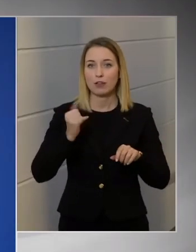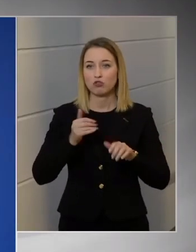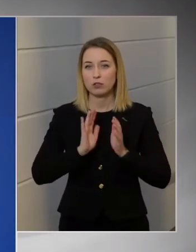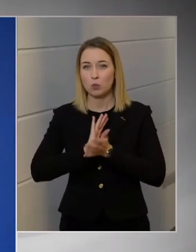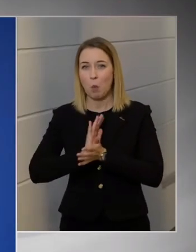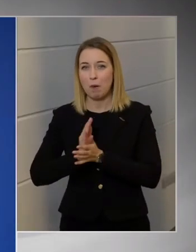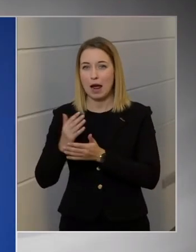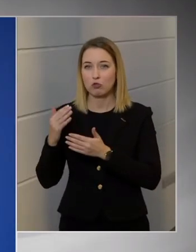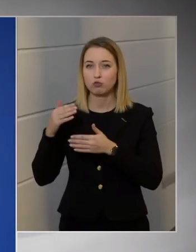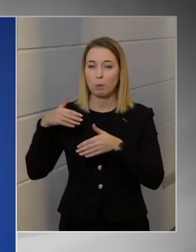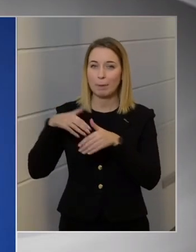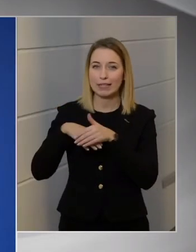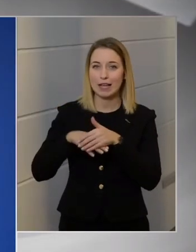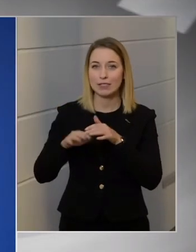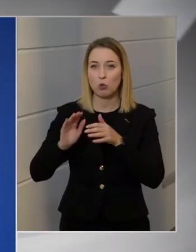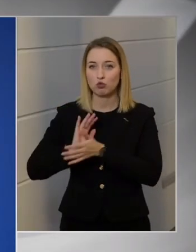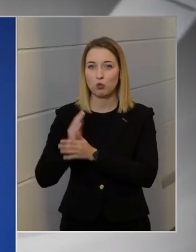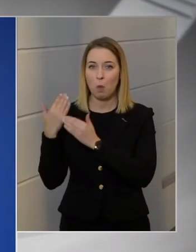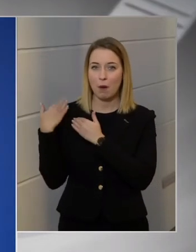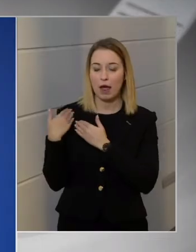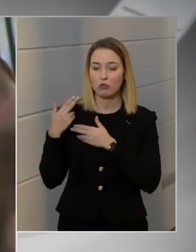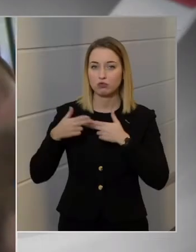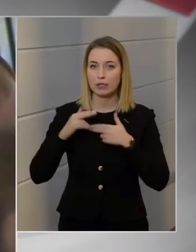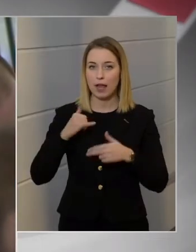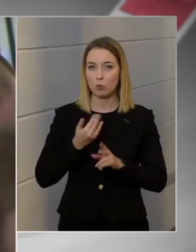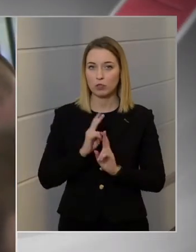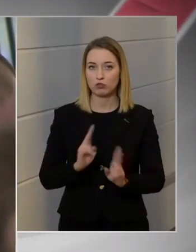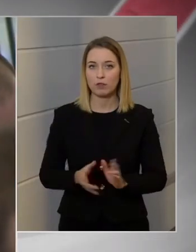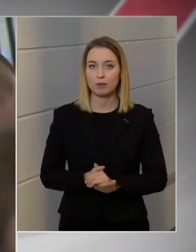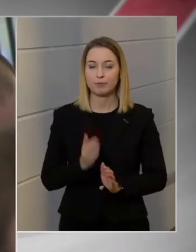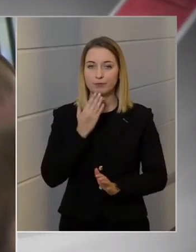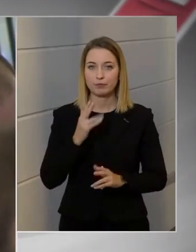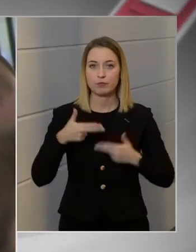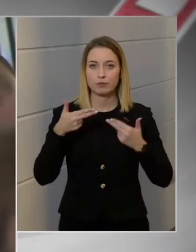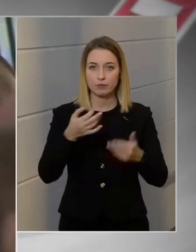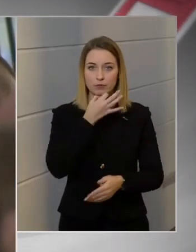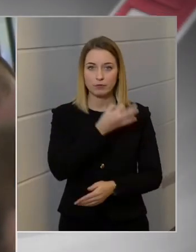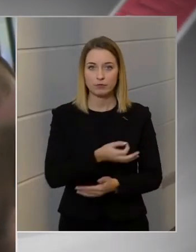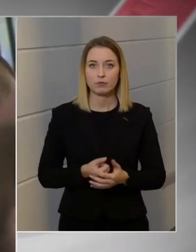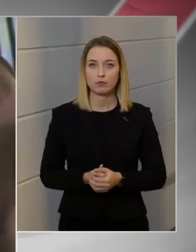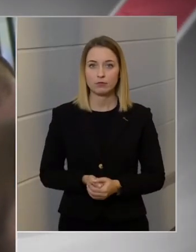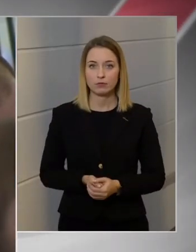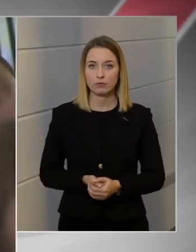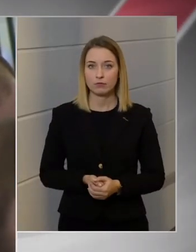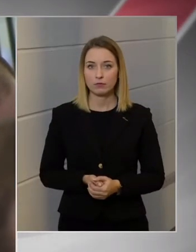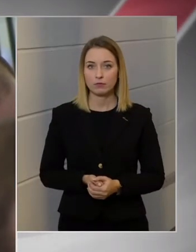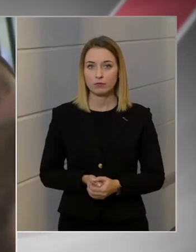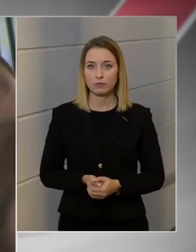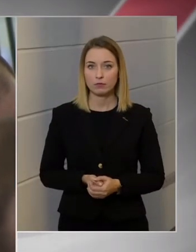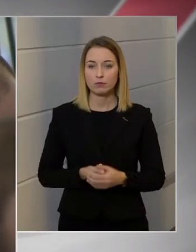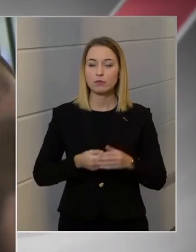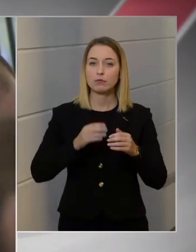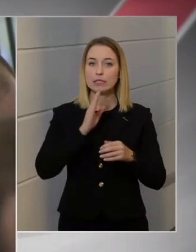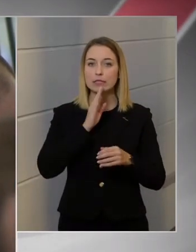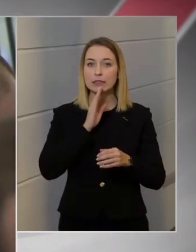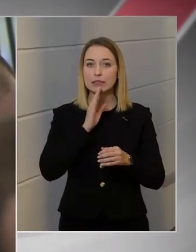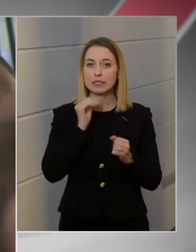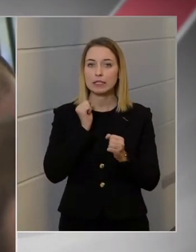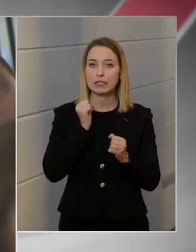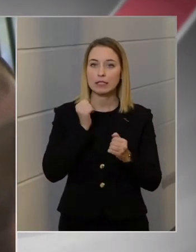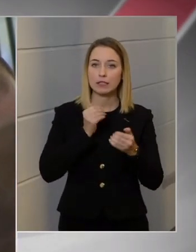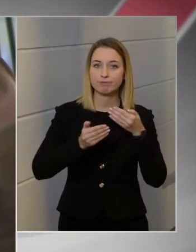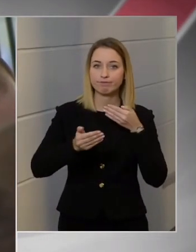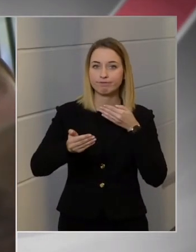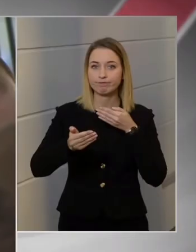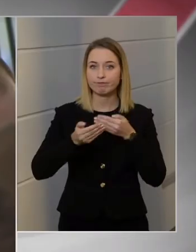egy migrációs nyomást, az nálunk is jelent. Köszönöm. A következő kérdésem az lenne, hogy így a télközeletével mindig fölmerül, hogy áll